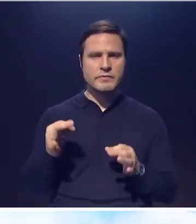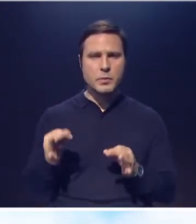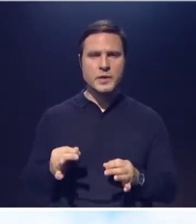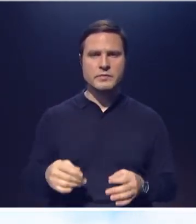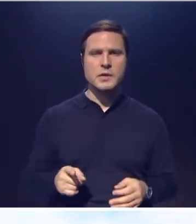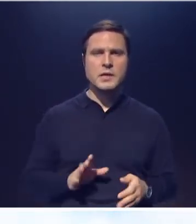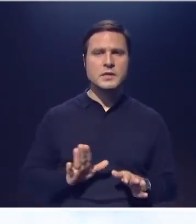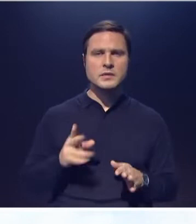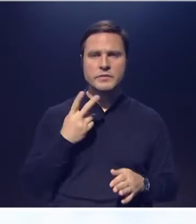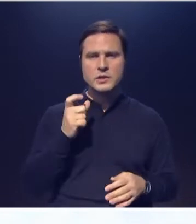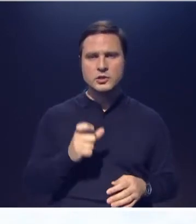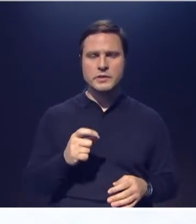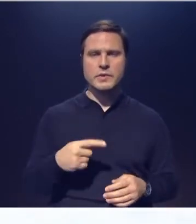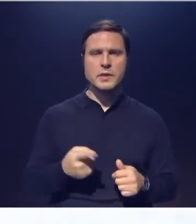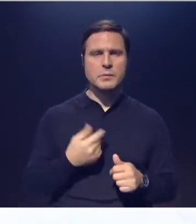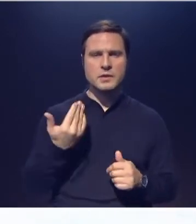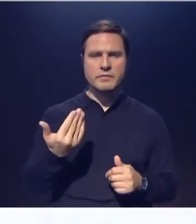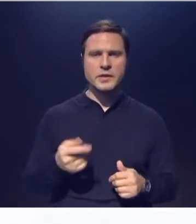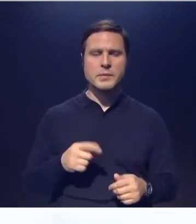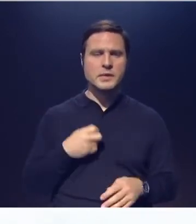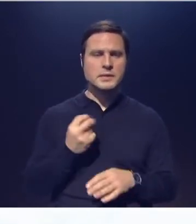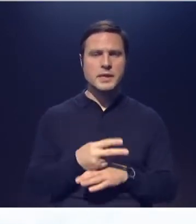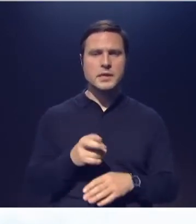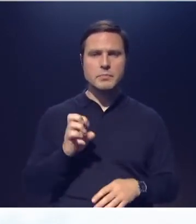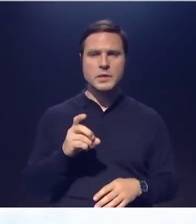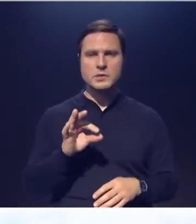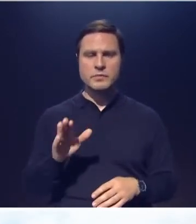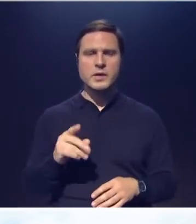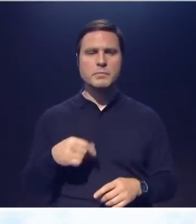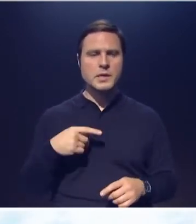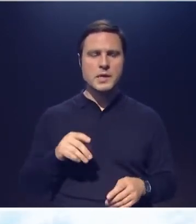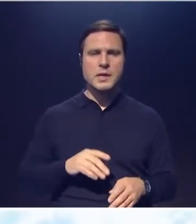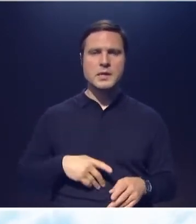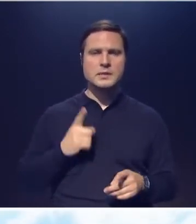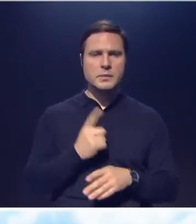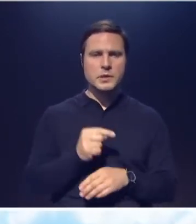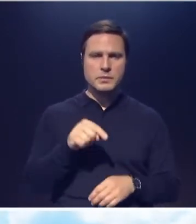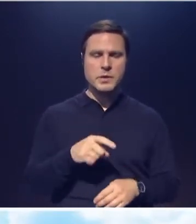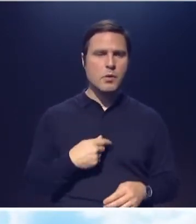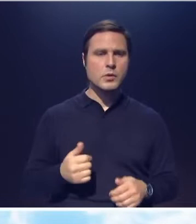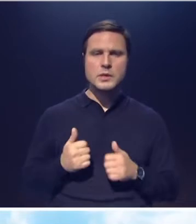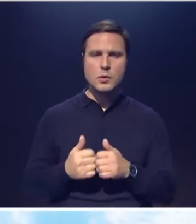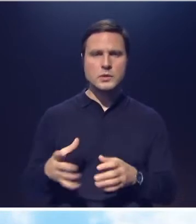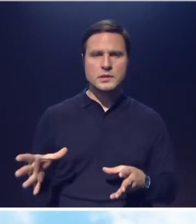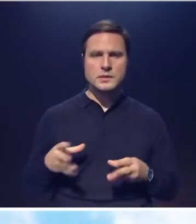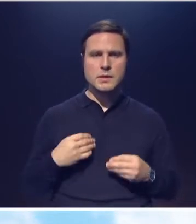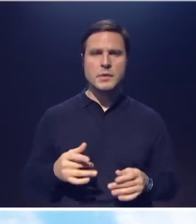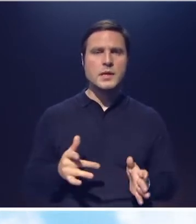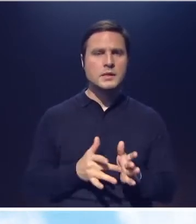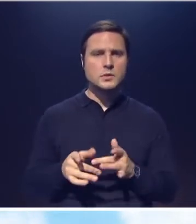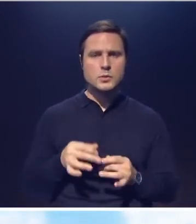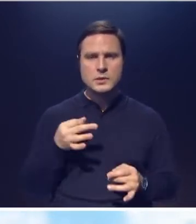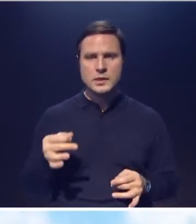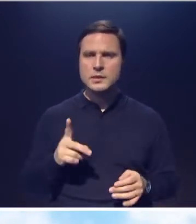«Наставник, видели человека именем твоим изгоняющего бесов и запретили ему, потому что он не ходит с нами. Иисус сказал